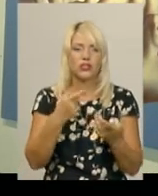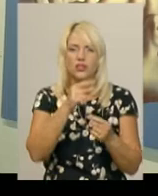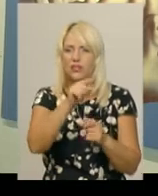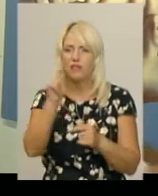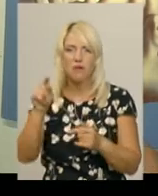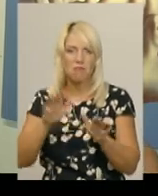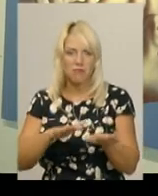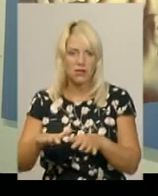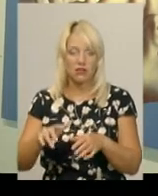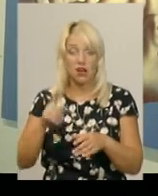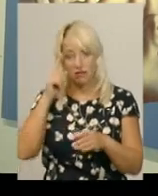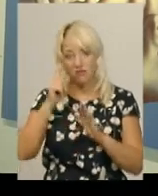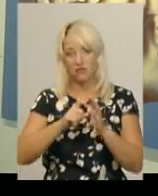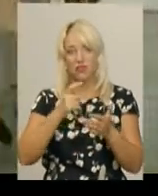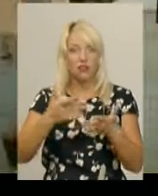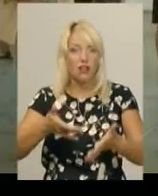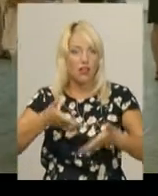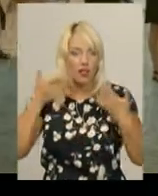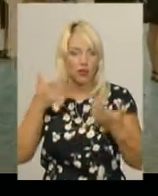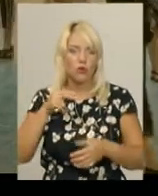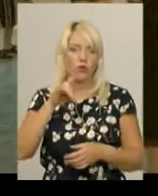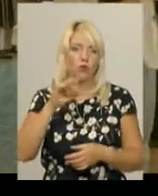роботи, зараз, о, це ж Олена Пронькіна.